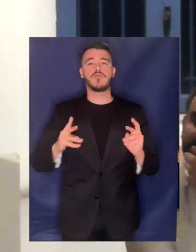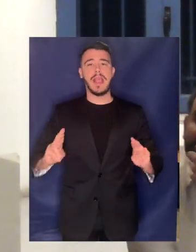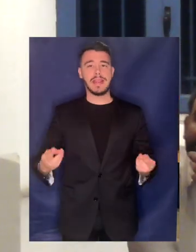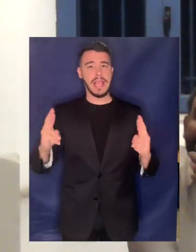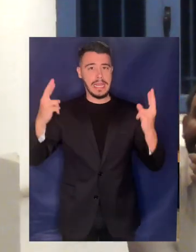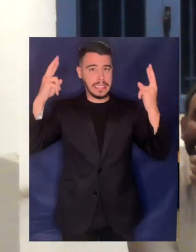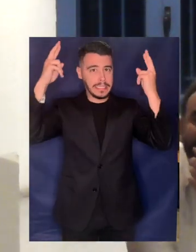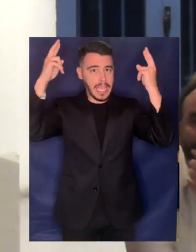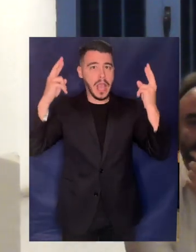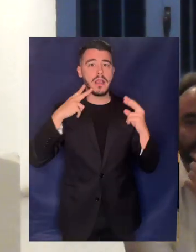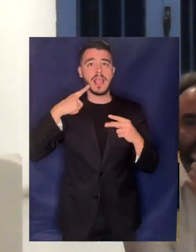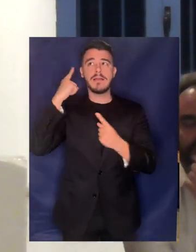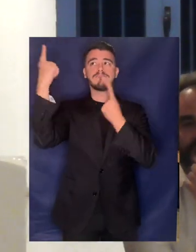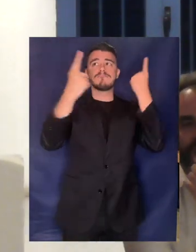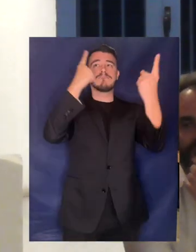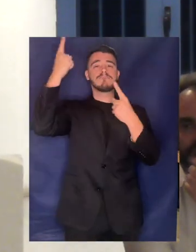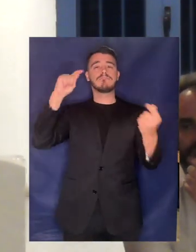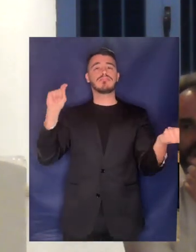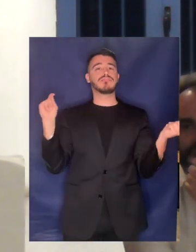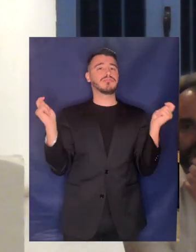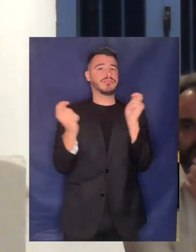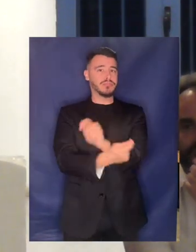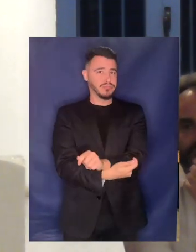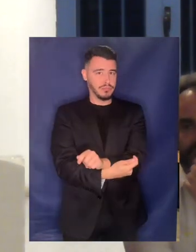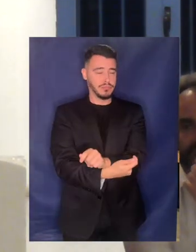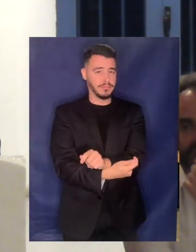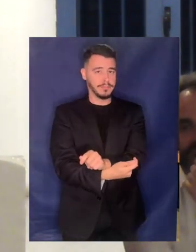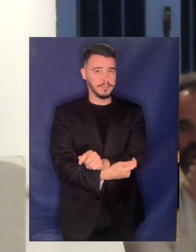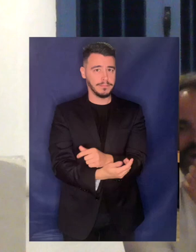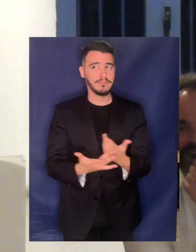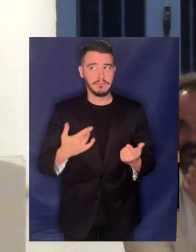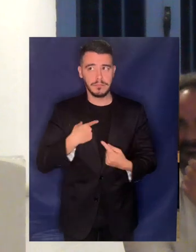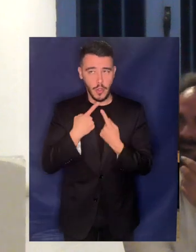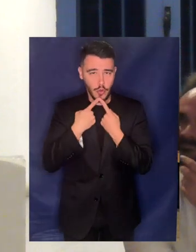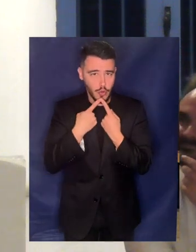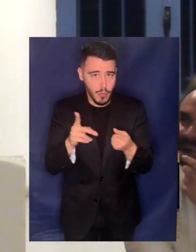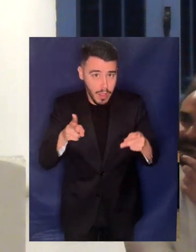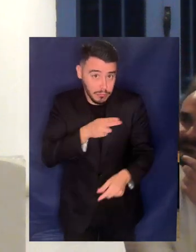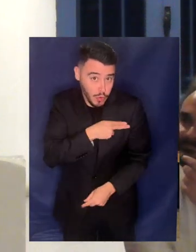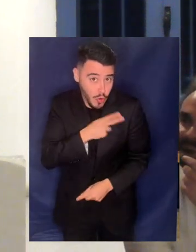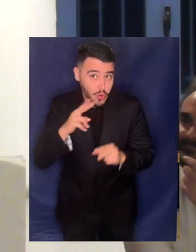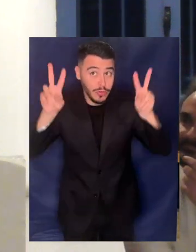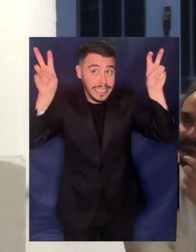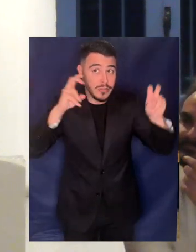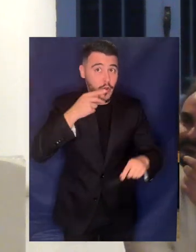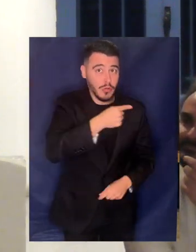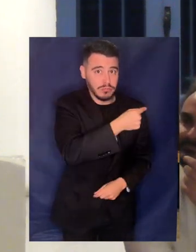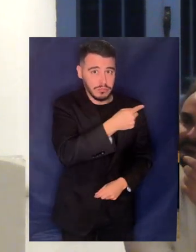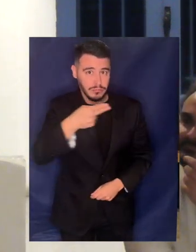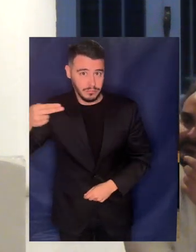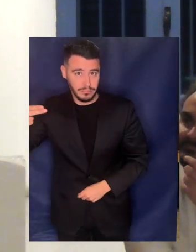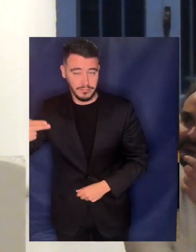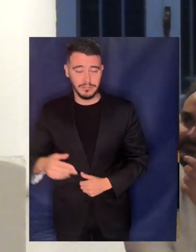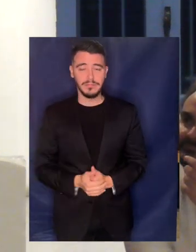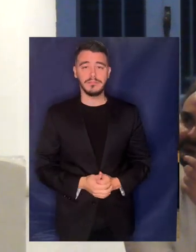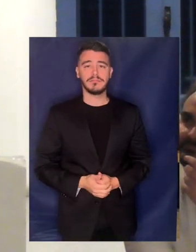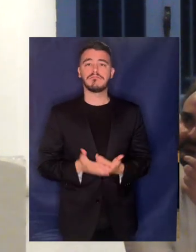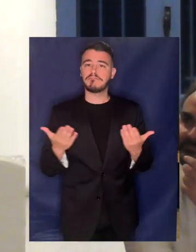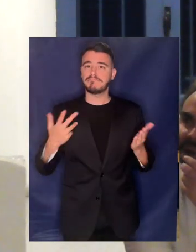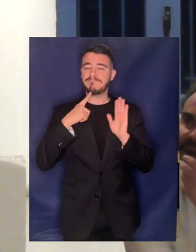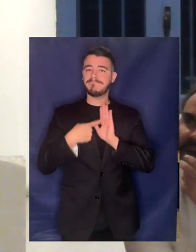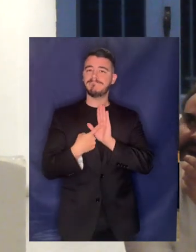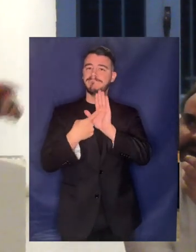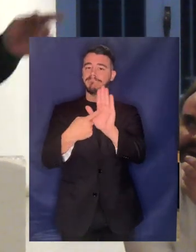κλιματική αλλαγή και το περιβάλλον Το είπα όλο Το είπα όλο Να σας παρουσιάσω μόνο και η